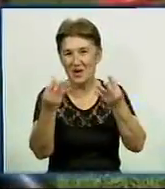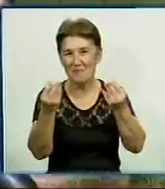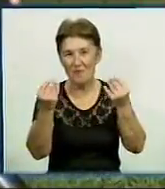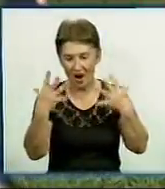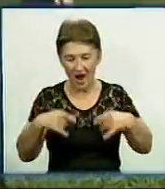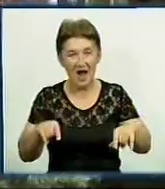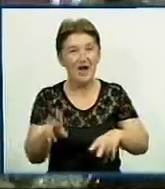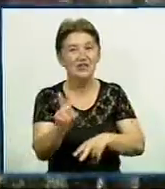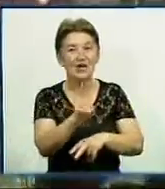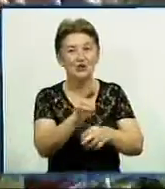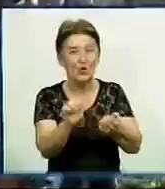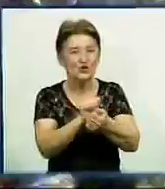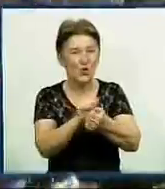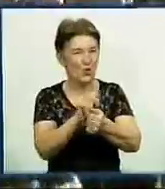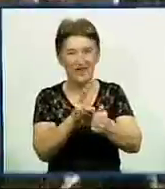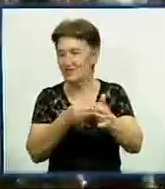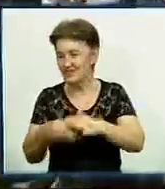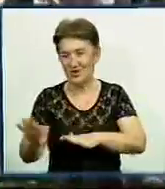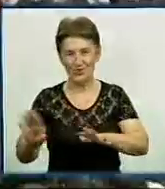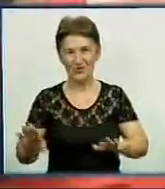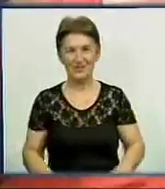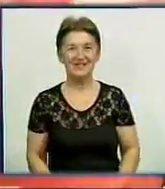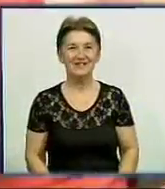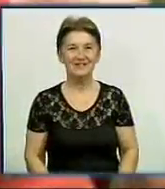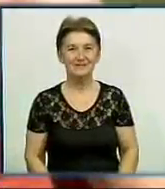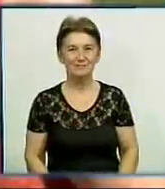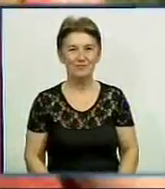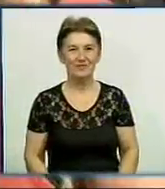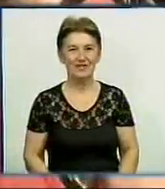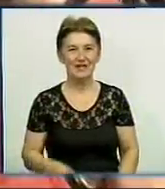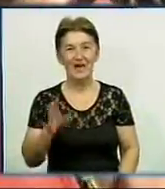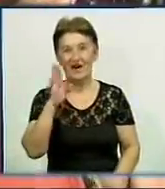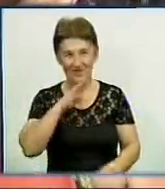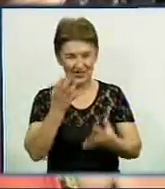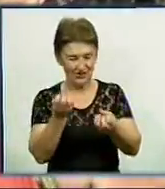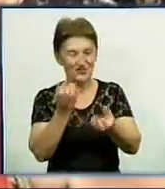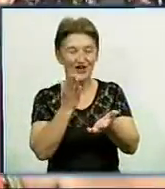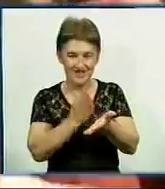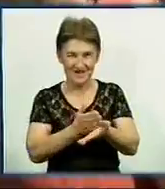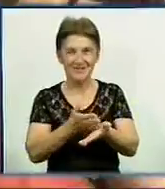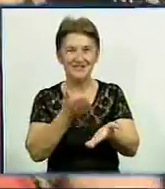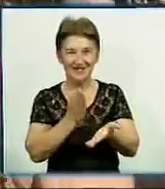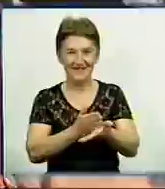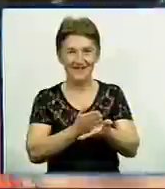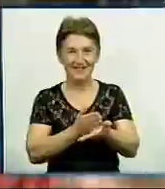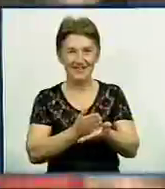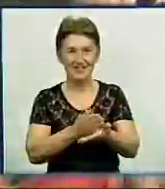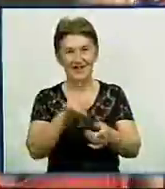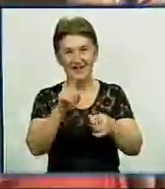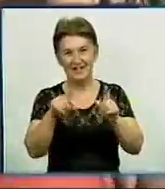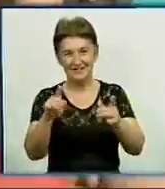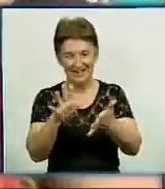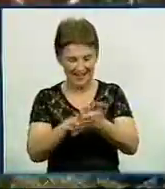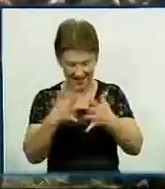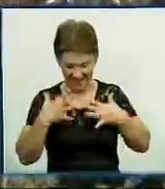сухим ніхто не уйде. Змагалися до останньої краплі води. Так вода ще є, ще є, чим обливати. Деякі вже почалися багнюкою